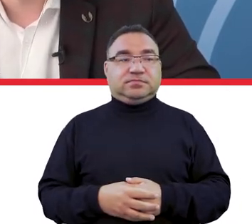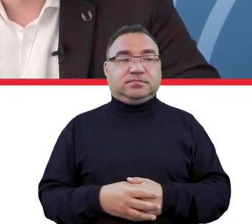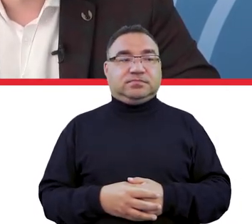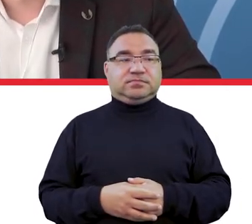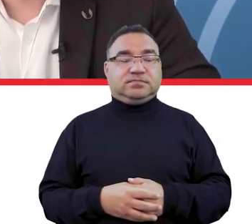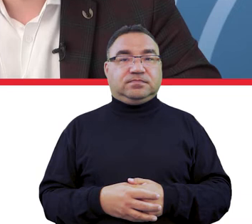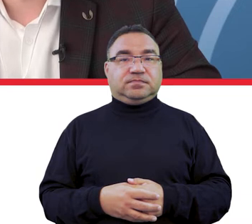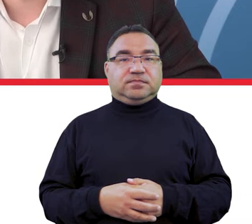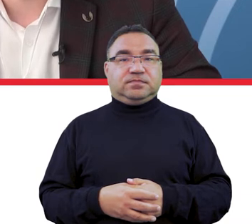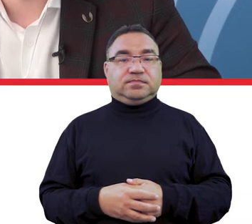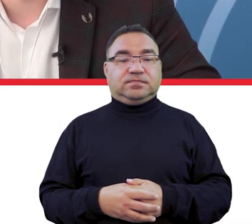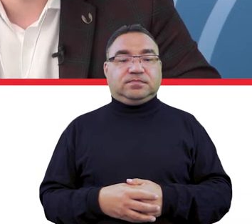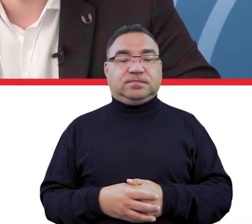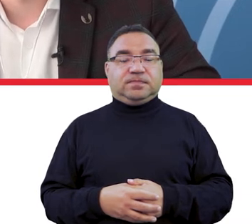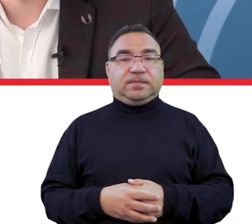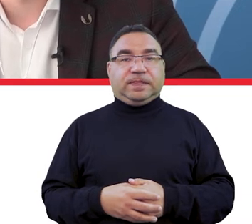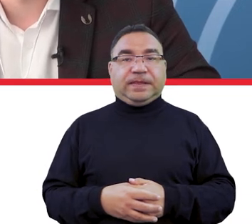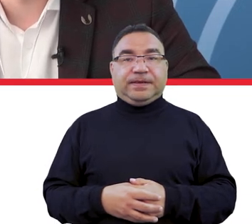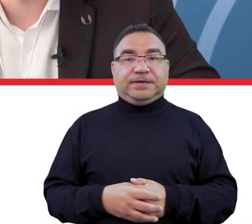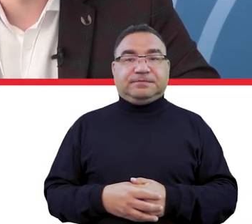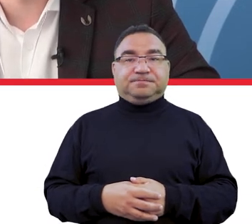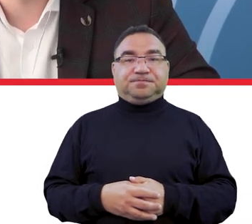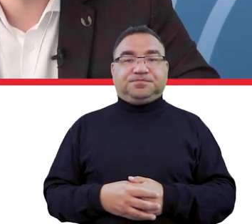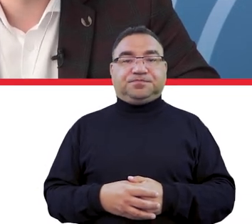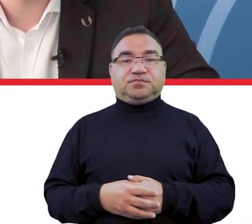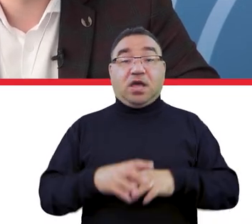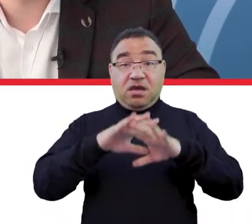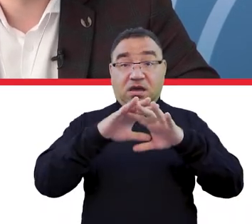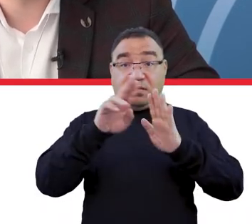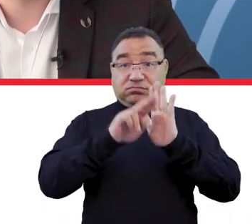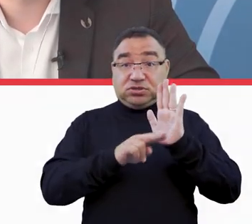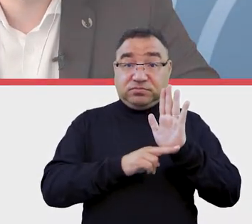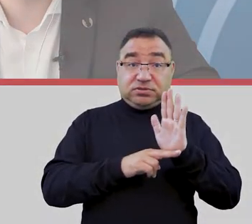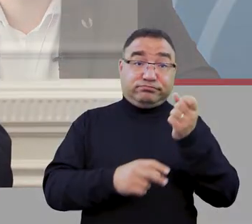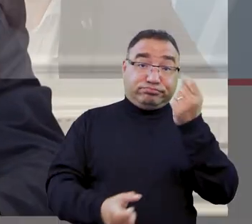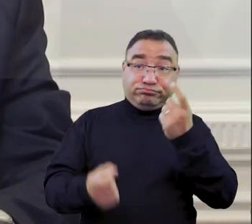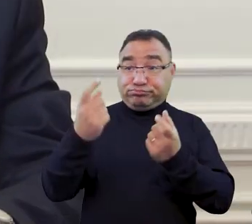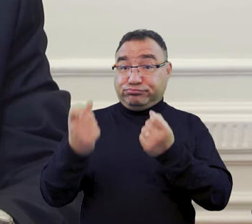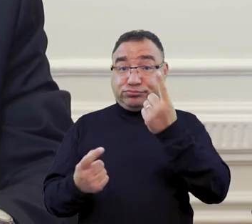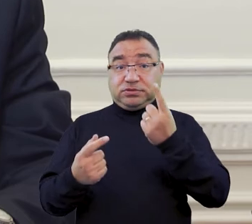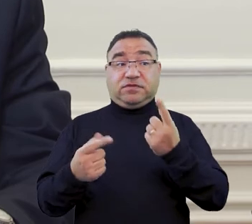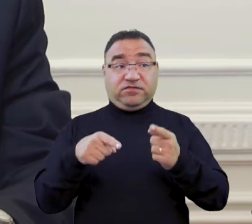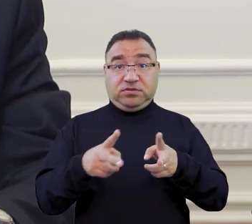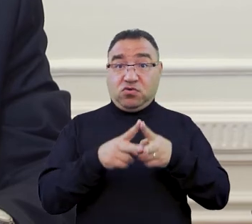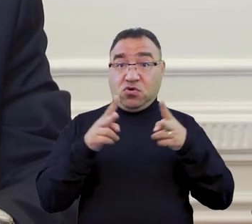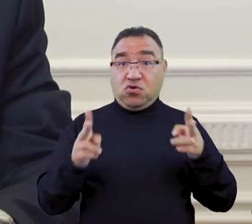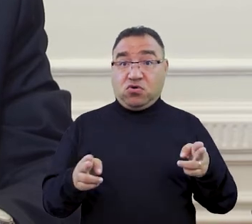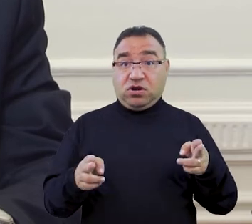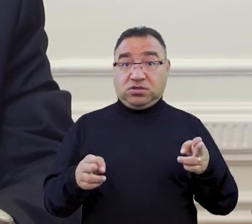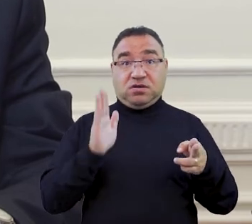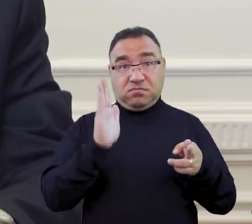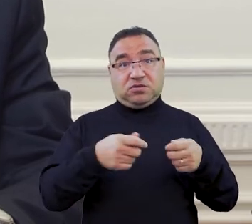To musimy wiedzieć, że oczywiście nie wszystkie przepisy, które się incydentalnie pojawiły w tym trudnym czasie,